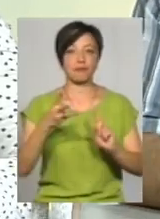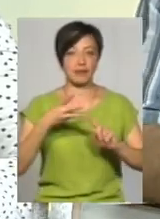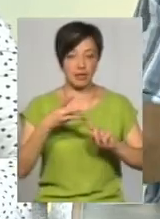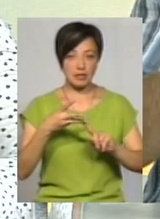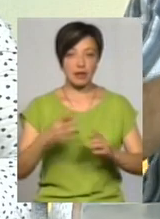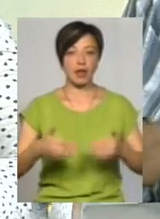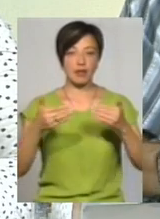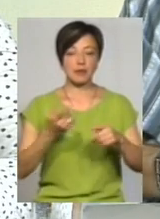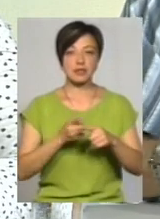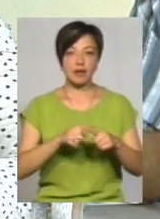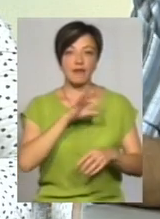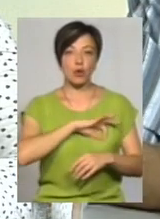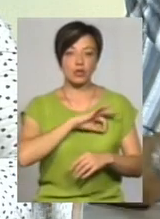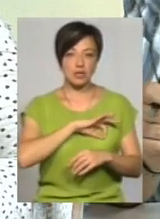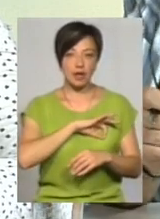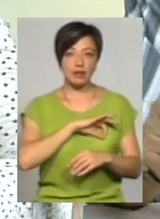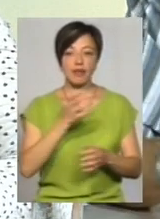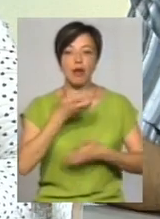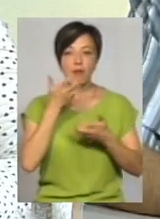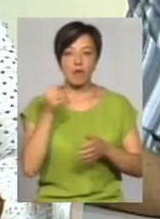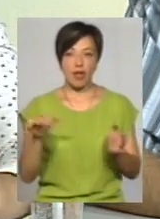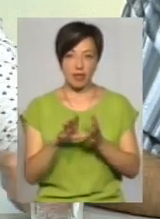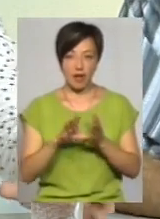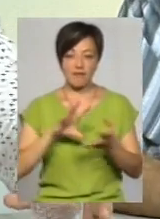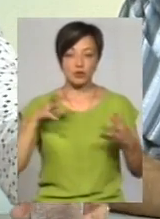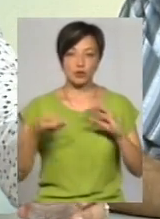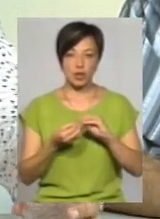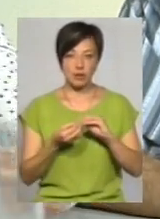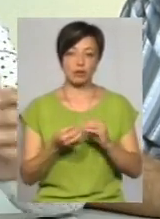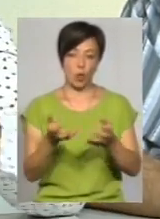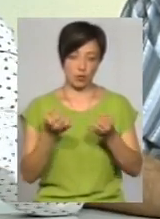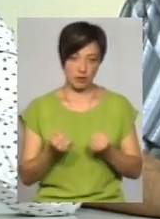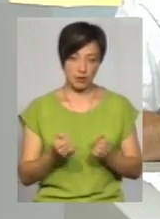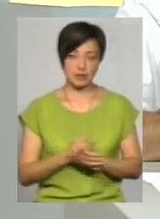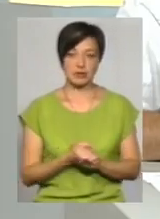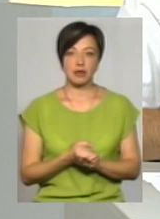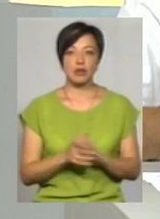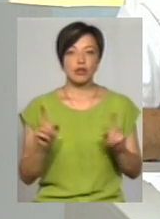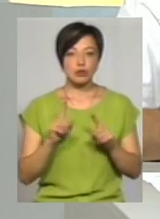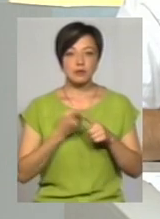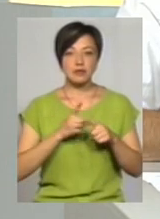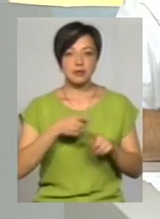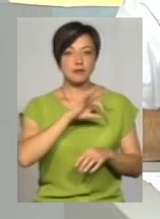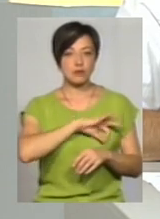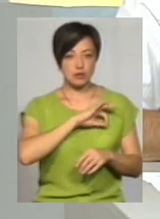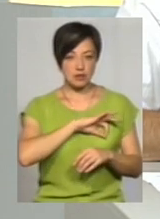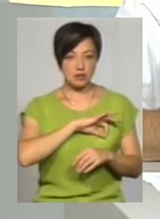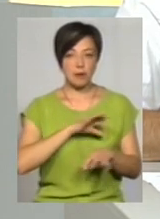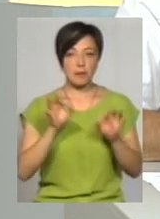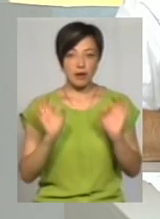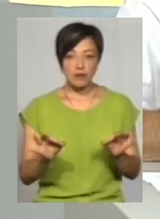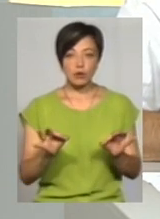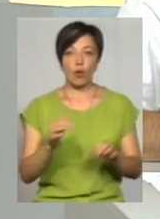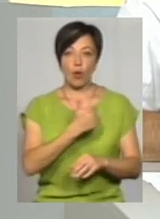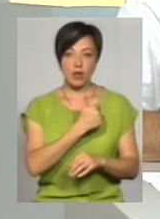третій етап – це використання тої теплової енергії, яка в результаті конгенерації отримується. Для того, щоб її використати ефективно,